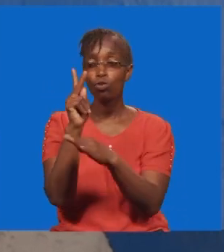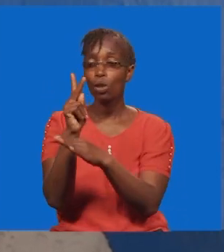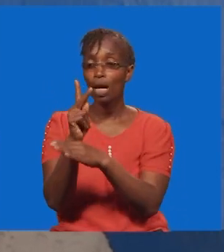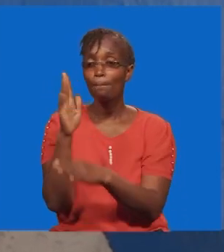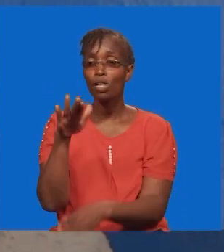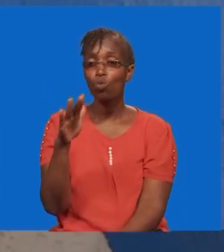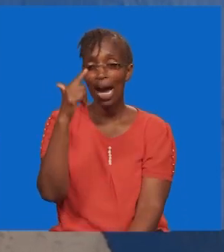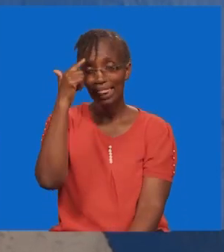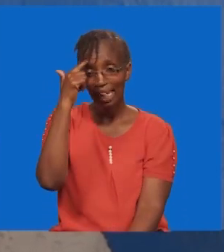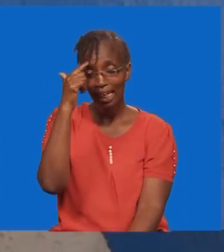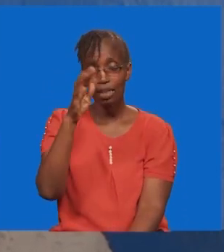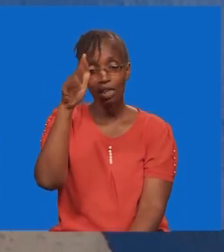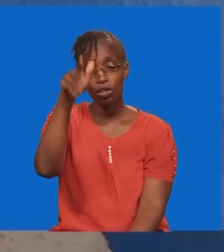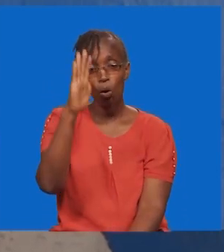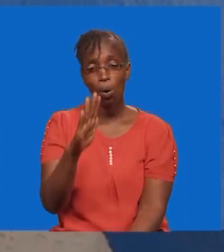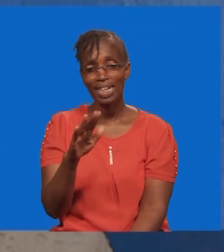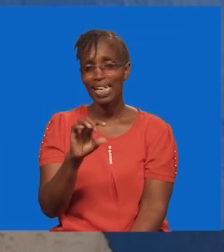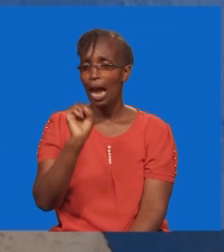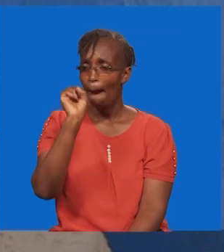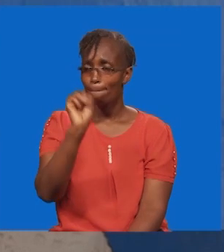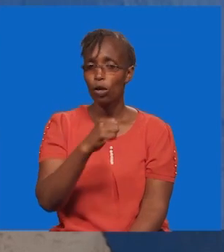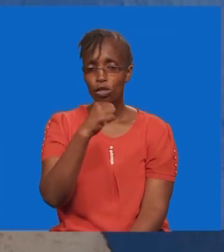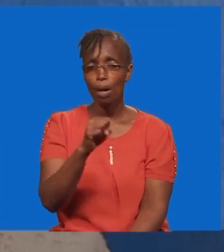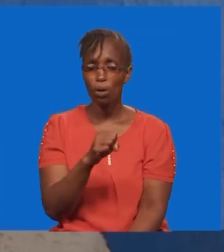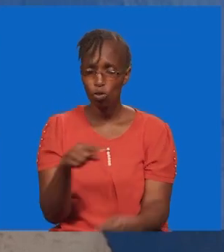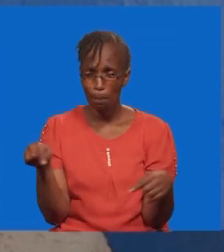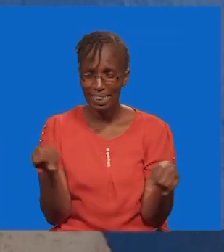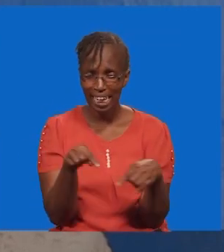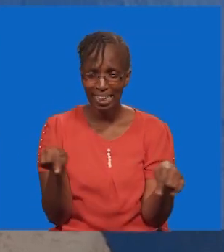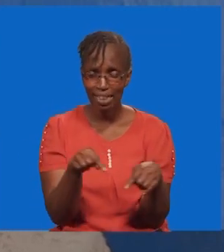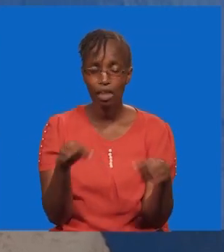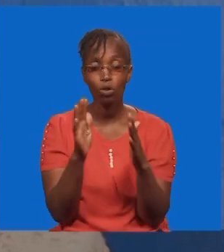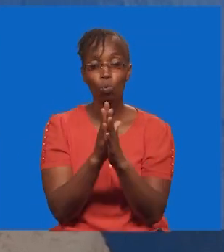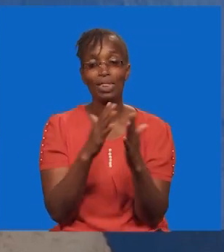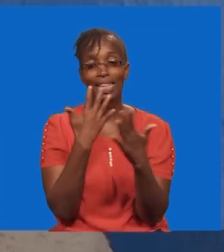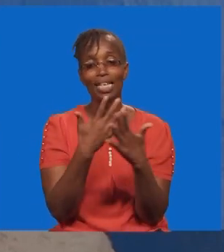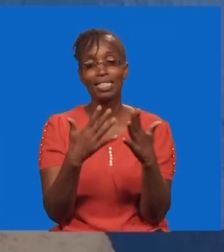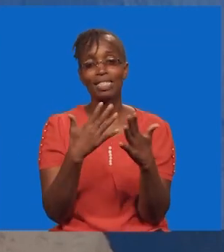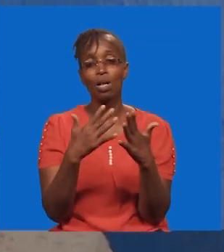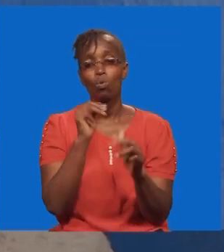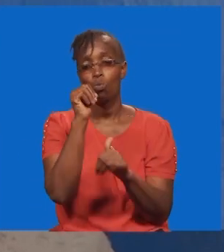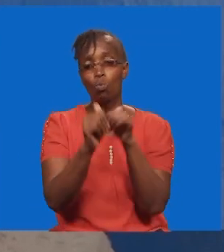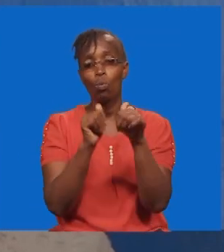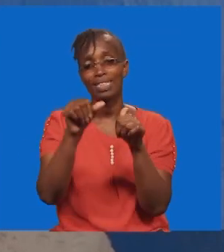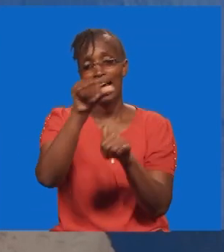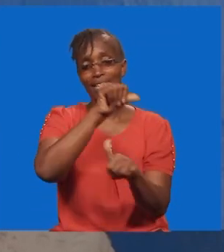Ukiweka mawazo yako kwa mungu, au tingizwi na mambo ya nayo tusunguka.